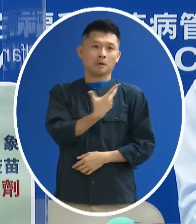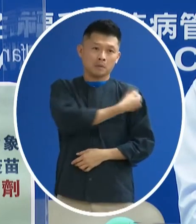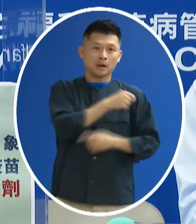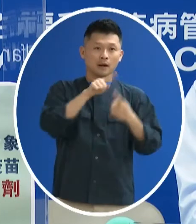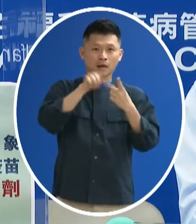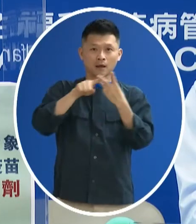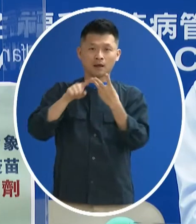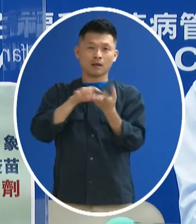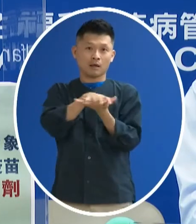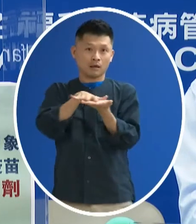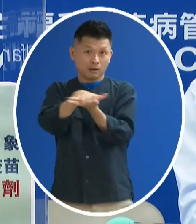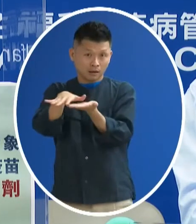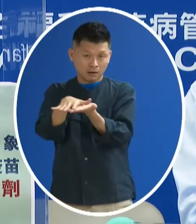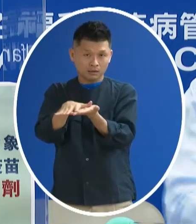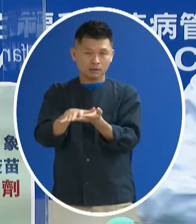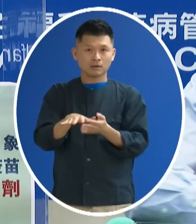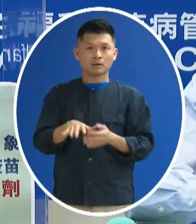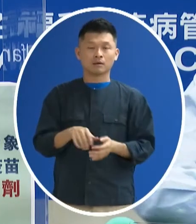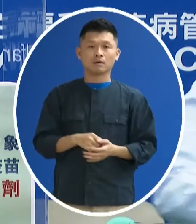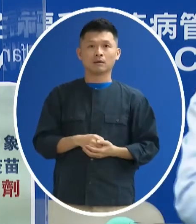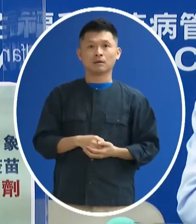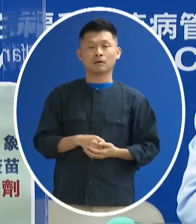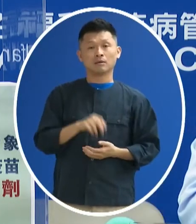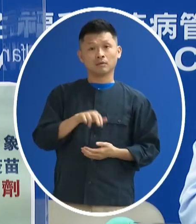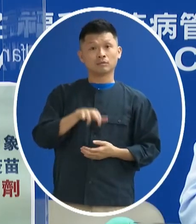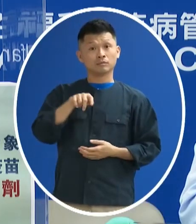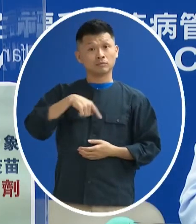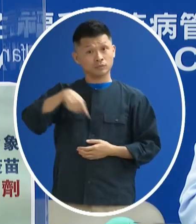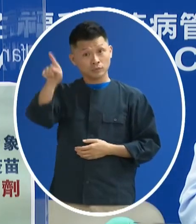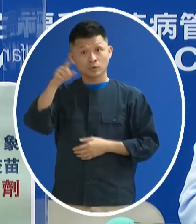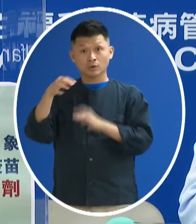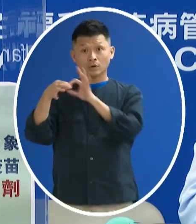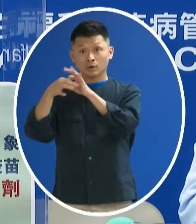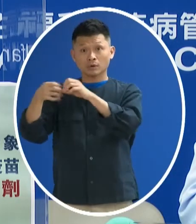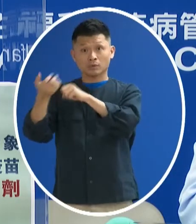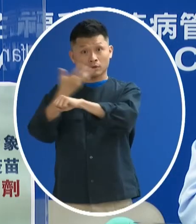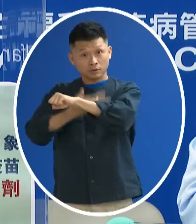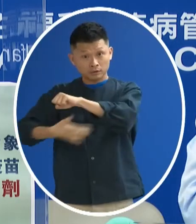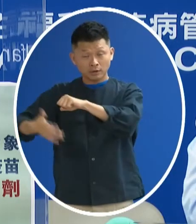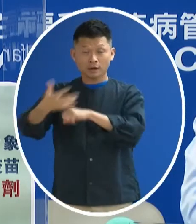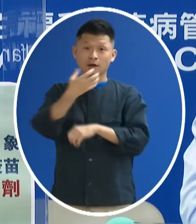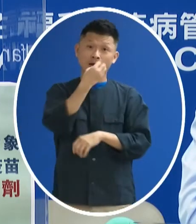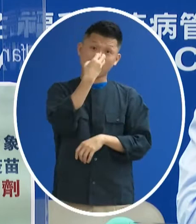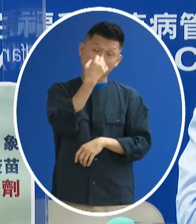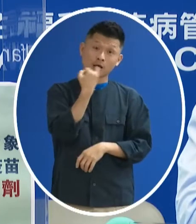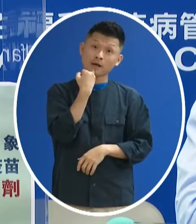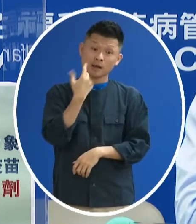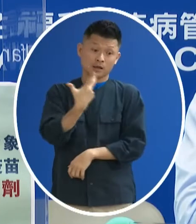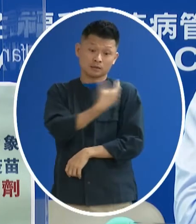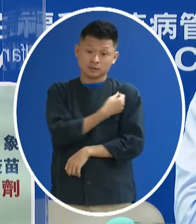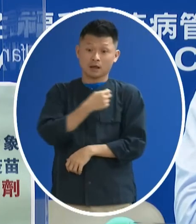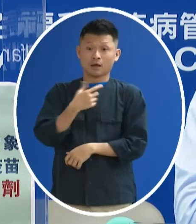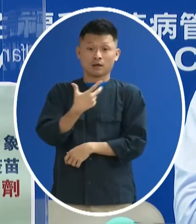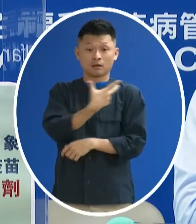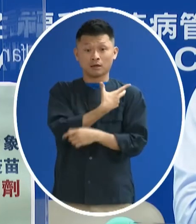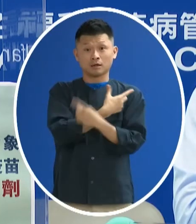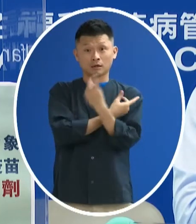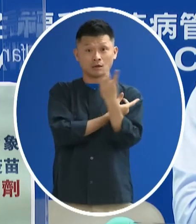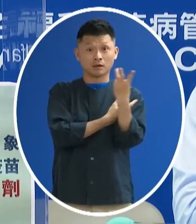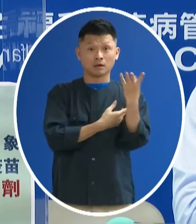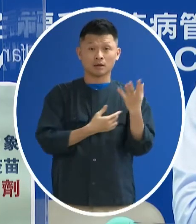西打一個 那下次他可以去關島打也可以去香港打那打的全身都是 那是不是對自己好呢